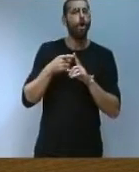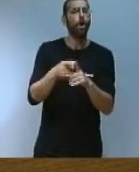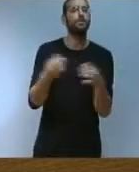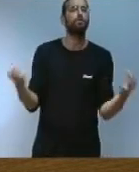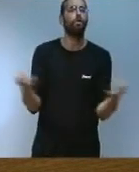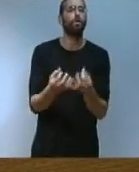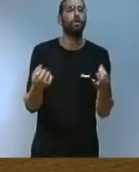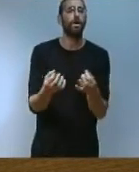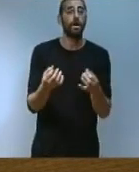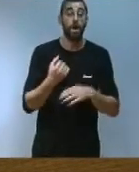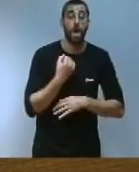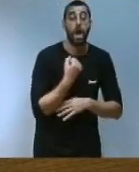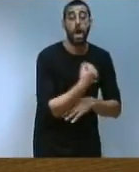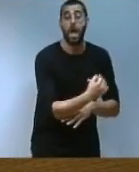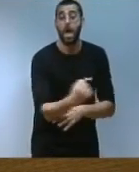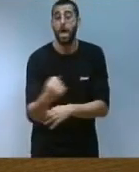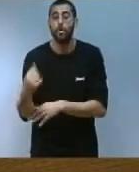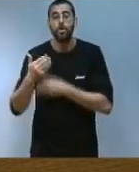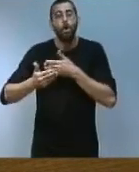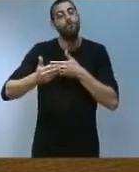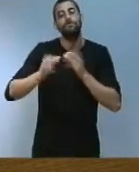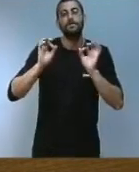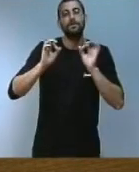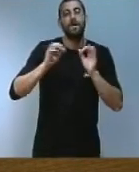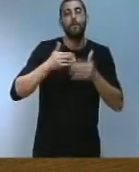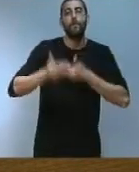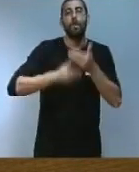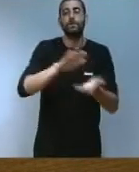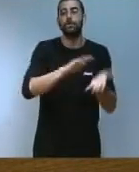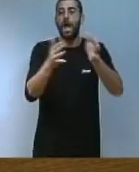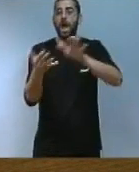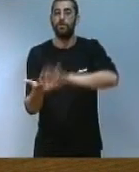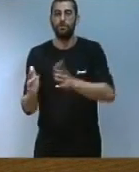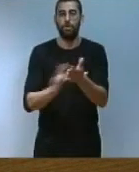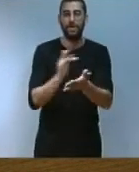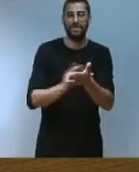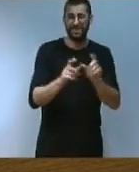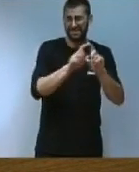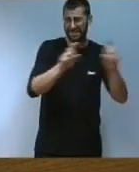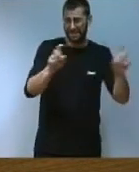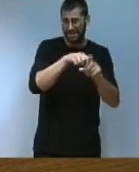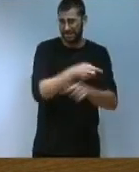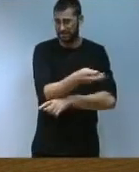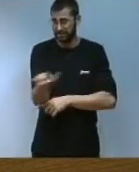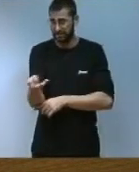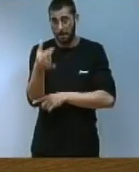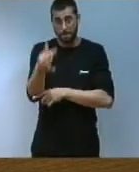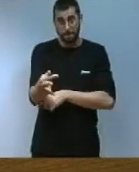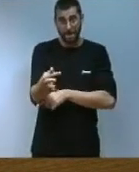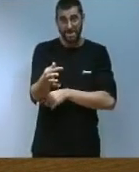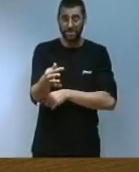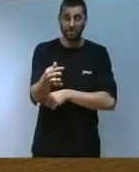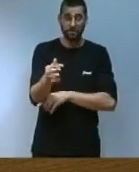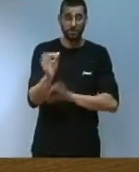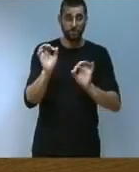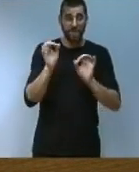el suport al conjunt de processos de transformació digital en totes les funcions empresarials i l'enfortiment de l'ecosistema d